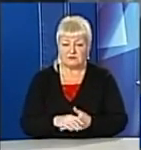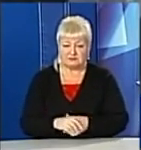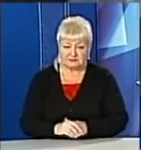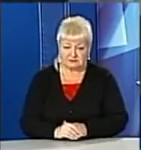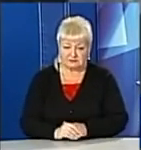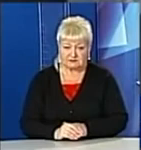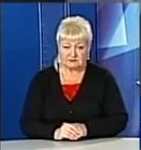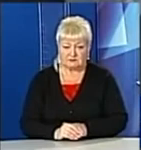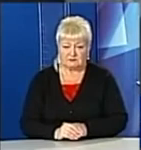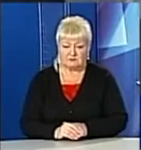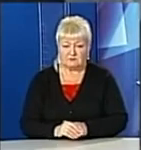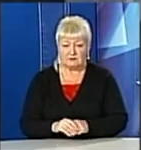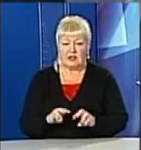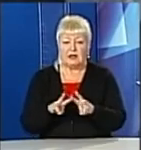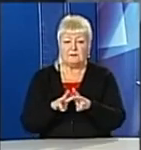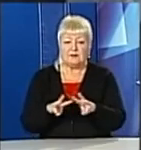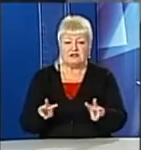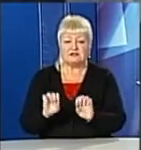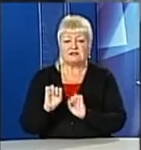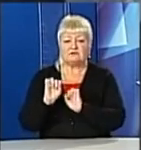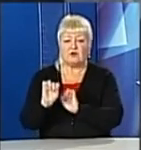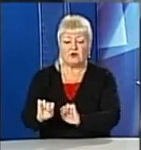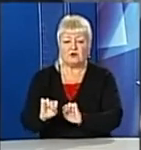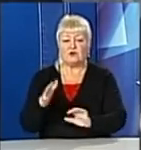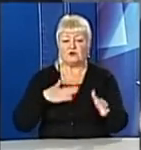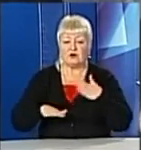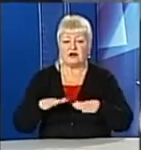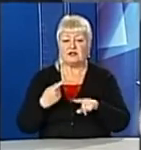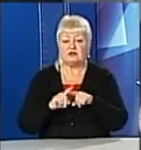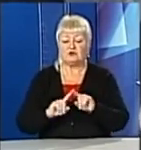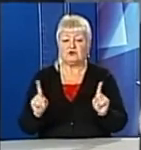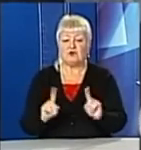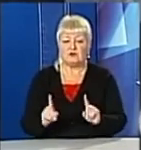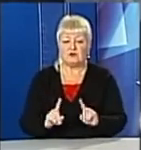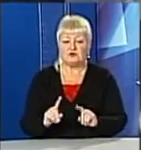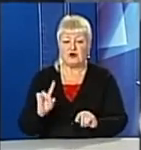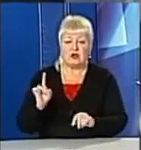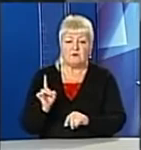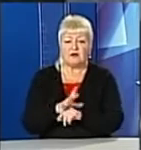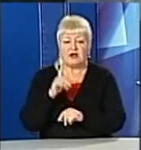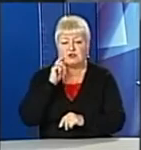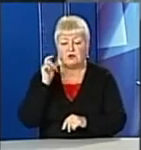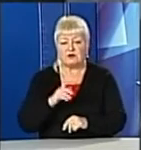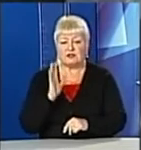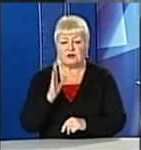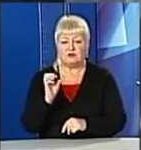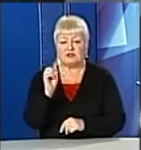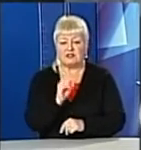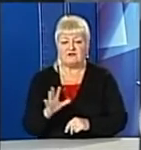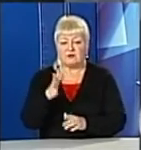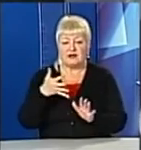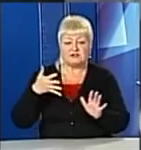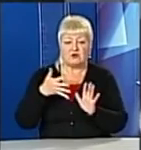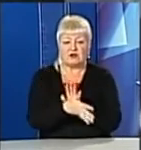І ми, як Міністерство природи, надзвичайно раді тому, що те, що робить Україна на шляху до європейської інтеграції,